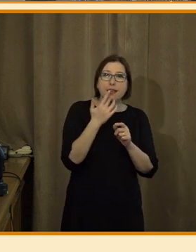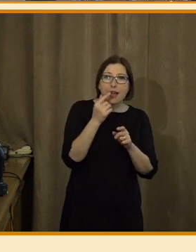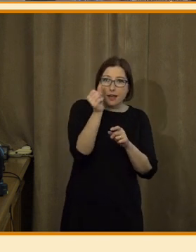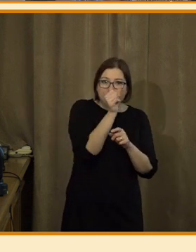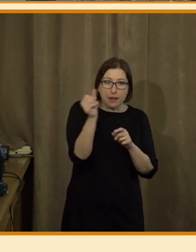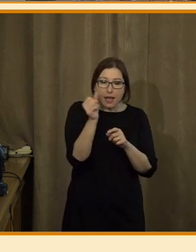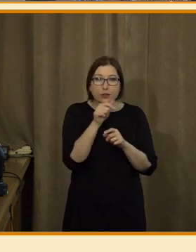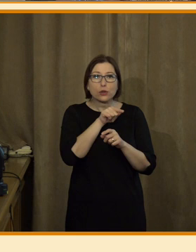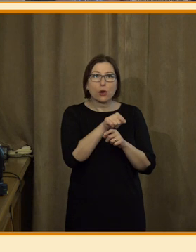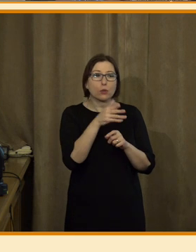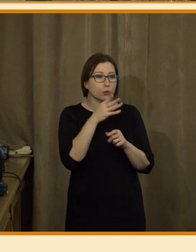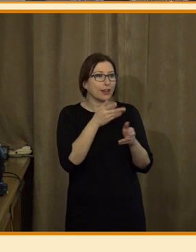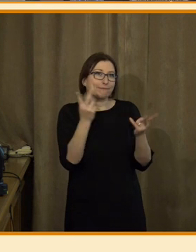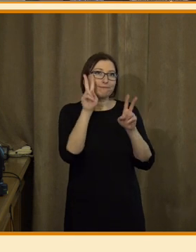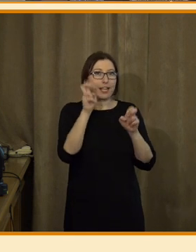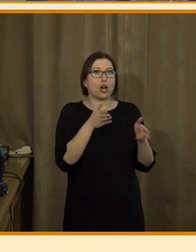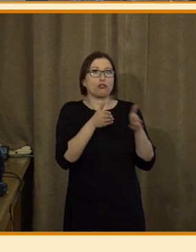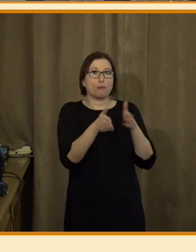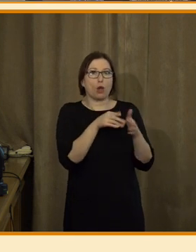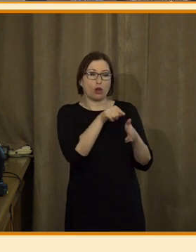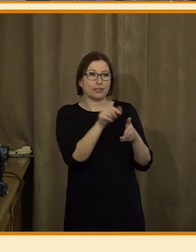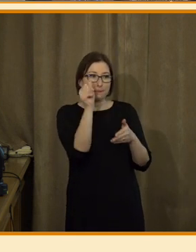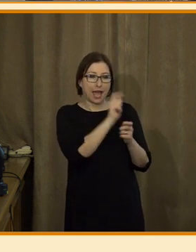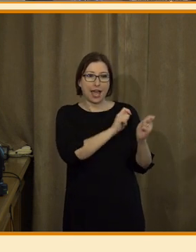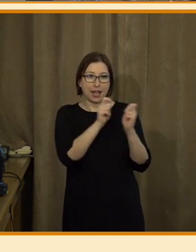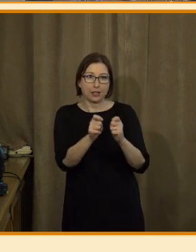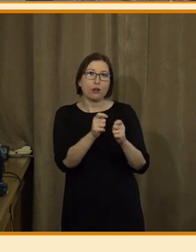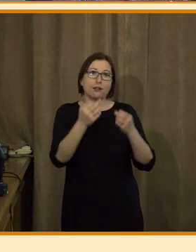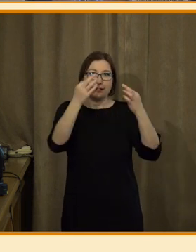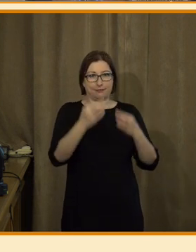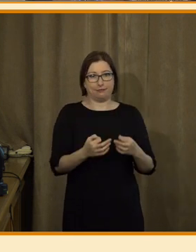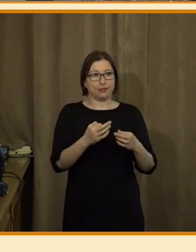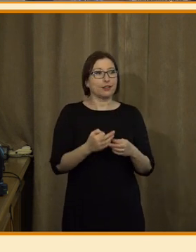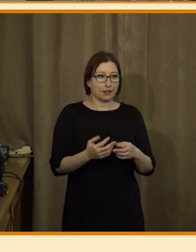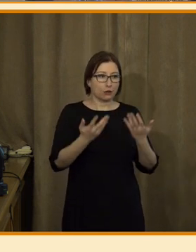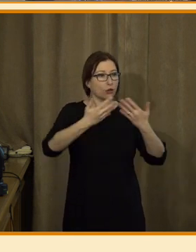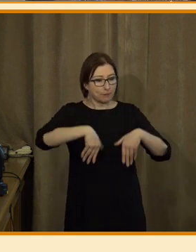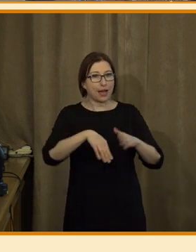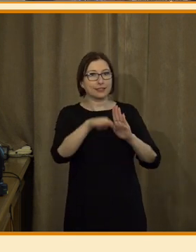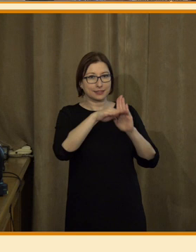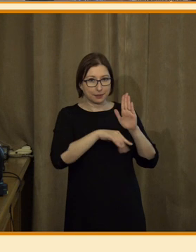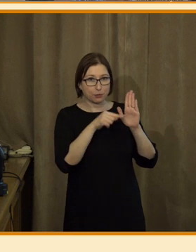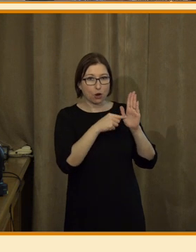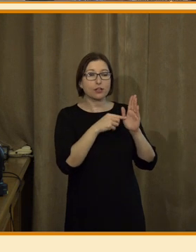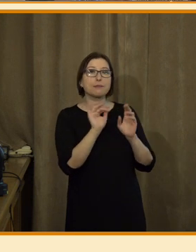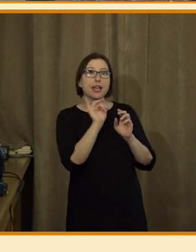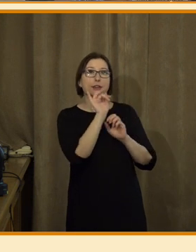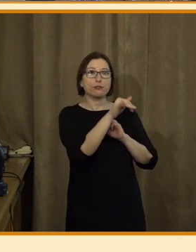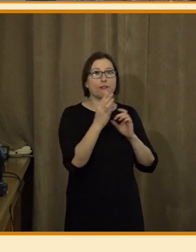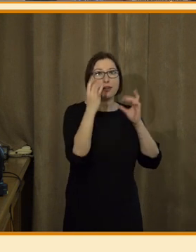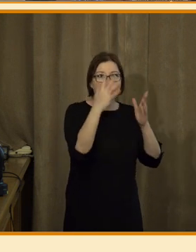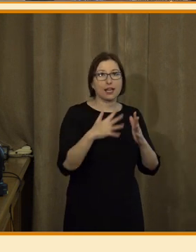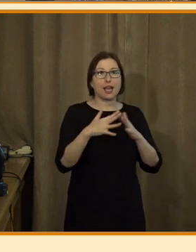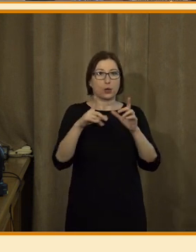jak tedy označit tady toho robotka, tak to bylo poměrně jednoduché. Zvolili jsme to, co vymyslel za nás někdo jiný.